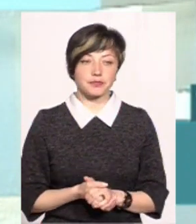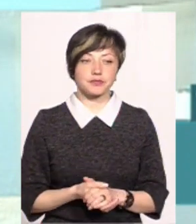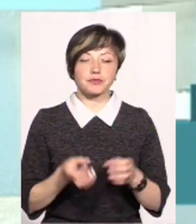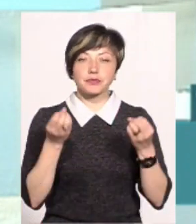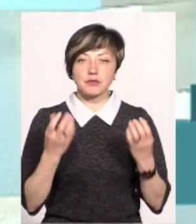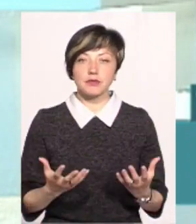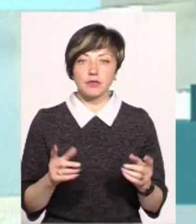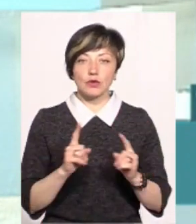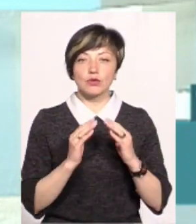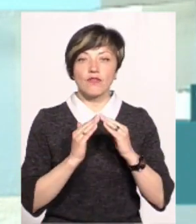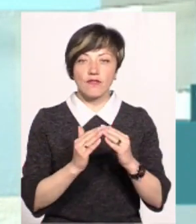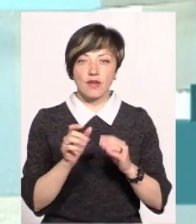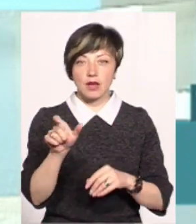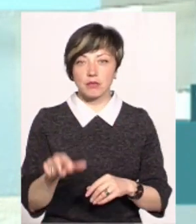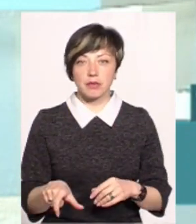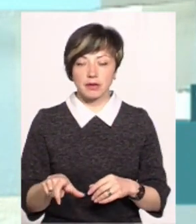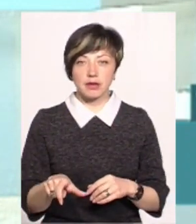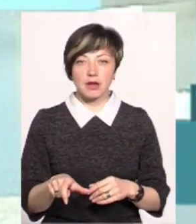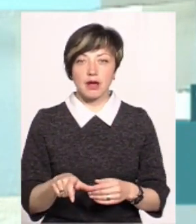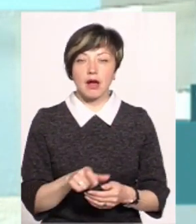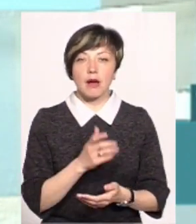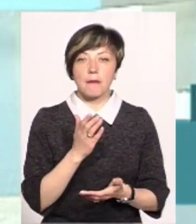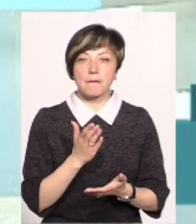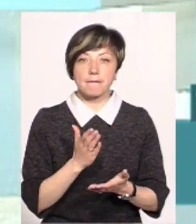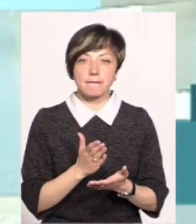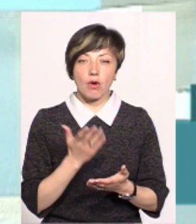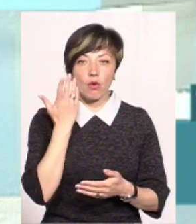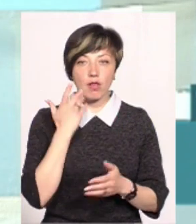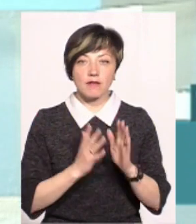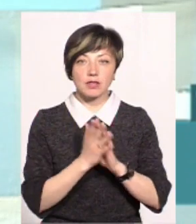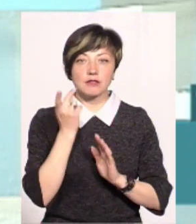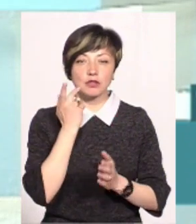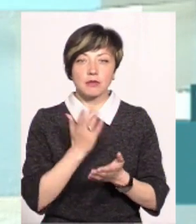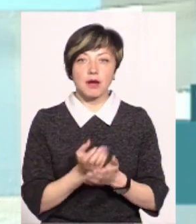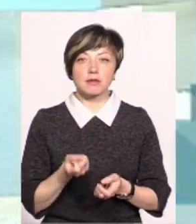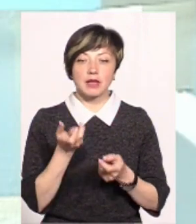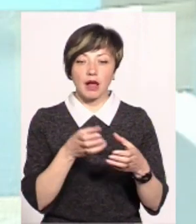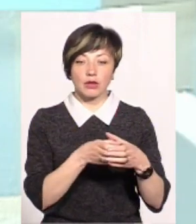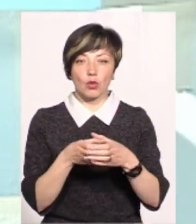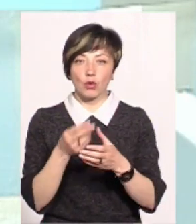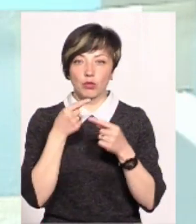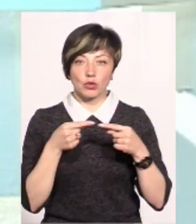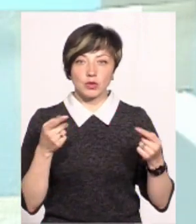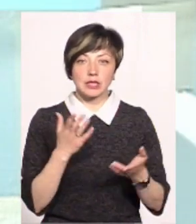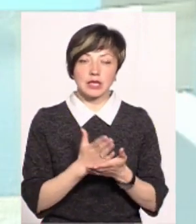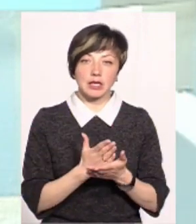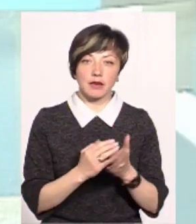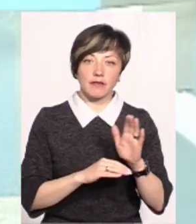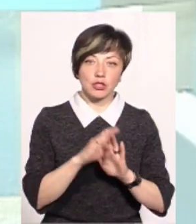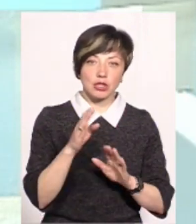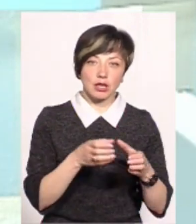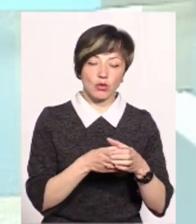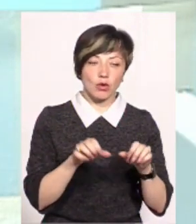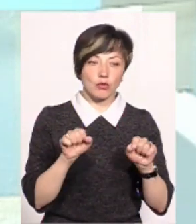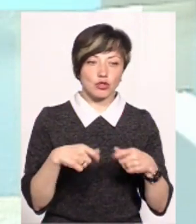Просто, що фермер, обмоно кажучи, коли вирощується, завжди ми маємо декі категорії продукції. Є там вища